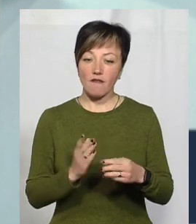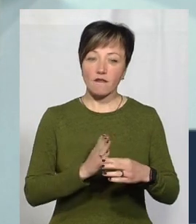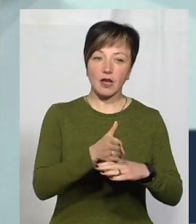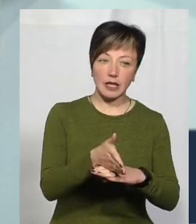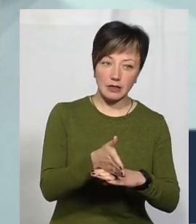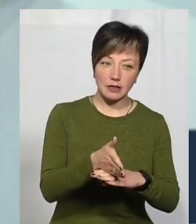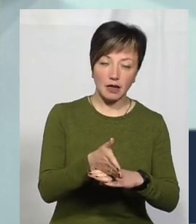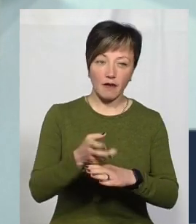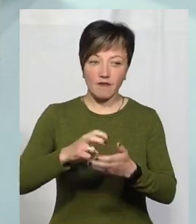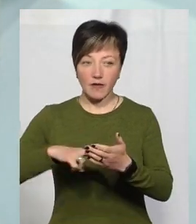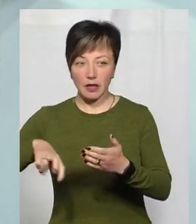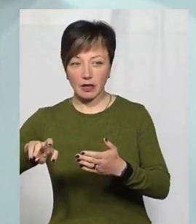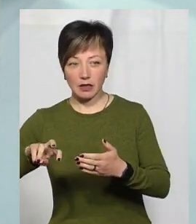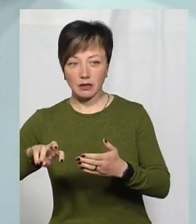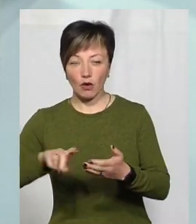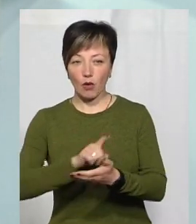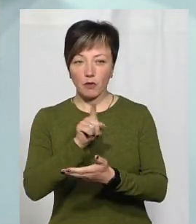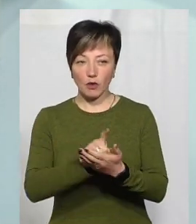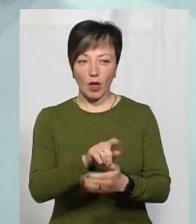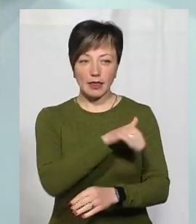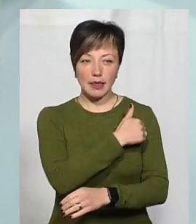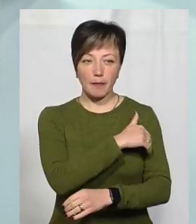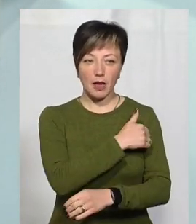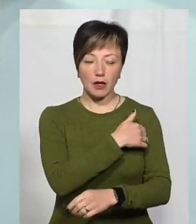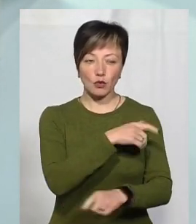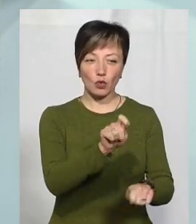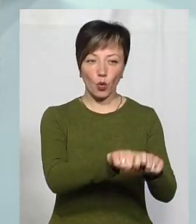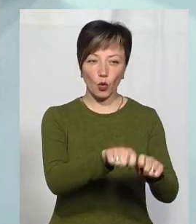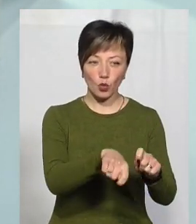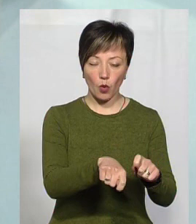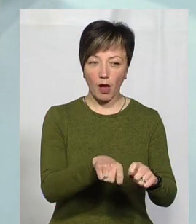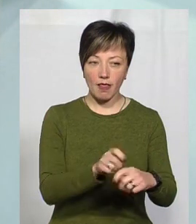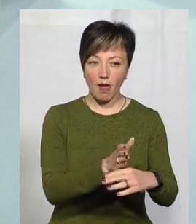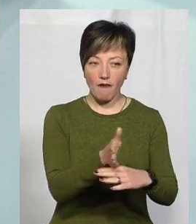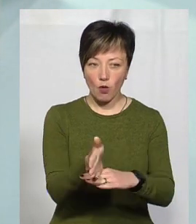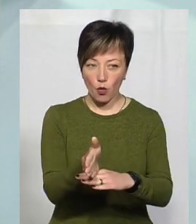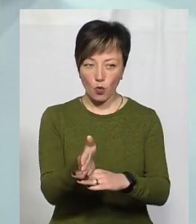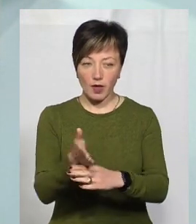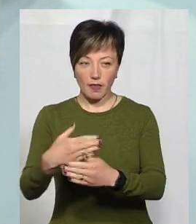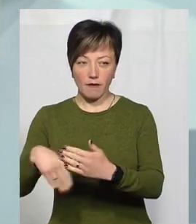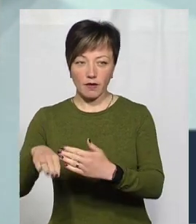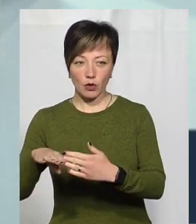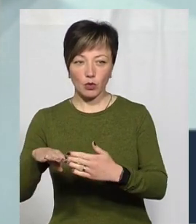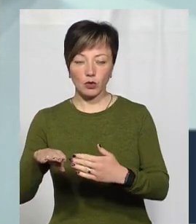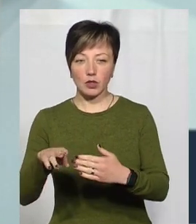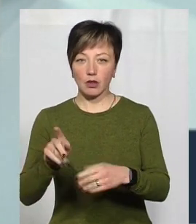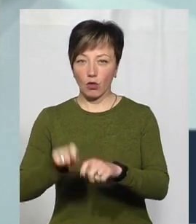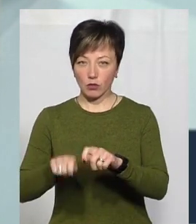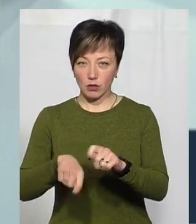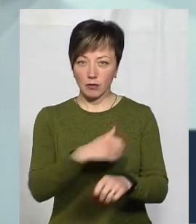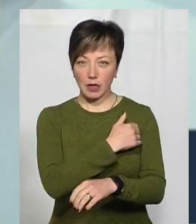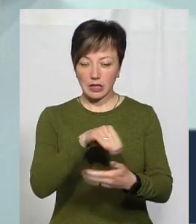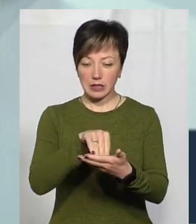Вов'язково на вході і на виході температурний контроль і запис в журнал тих, хто